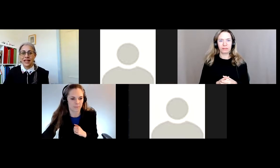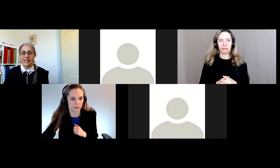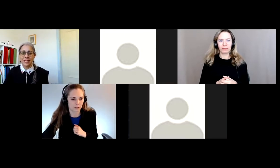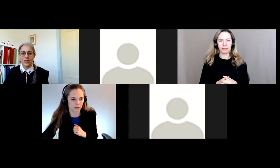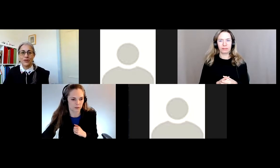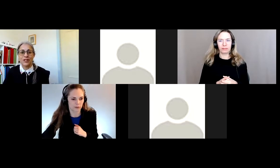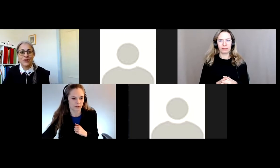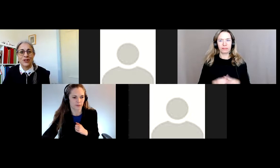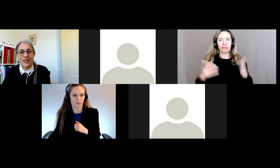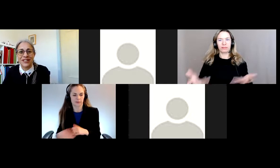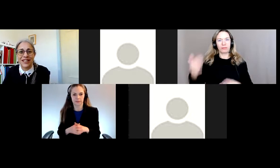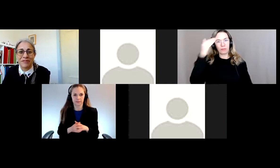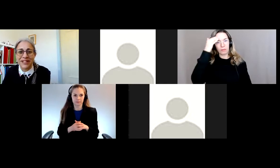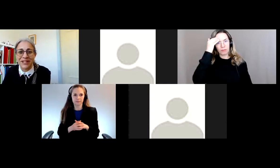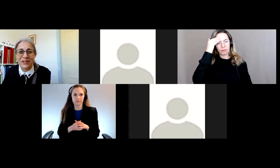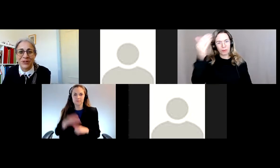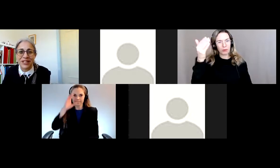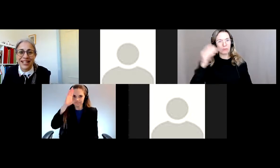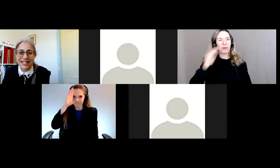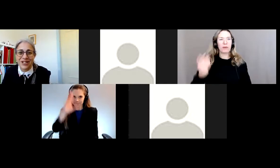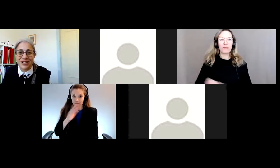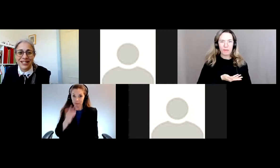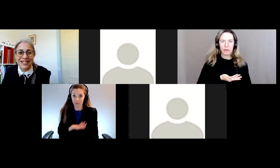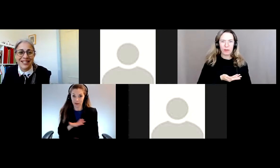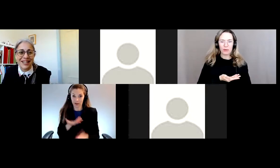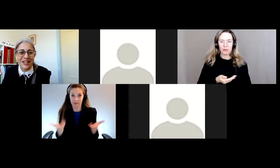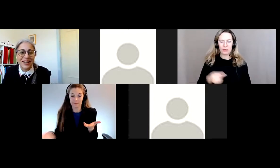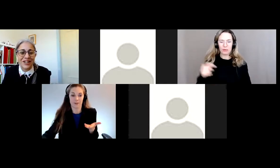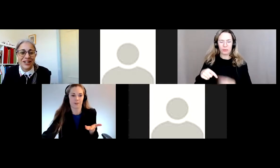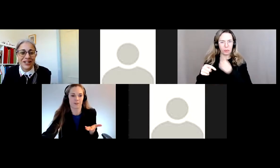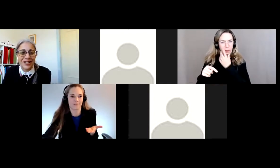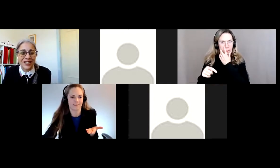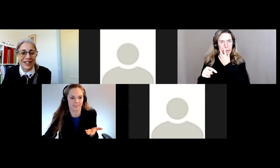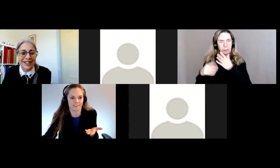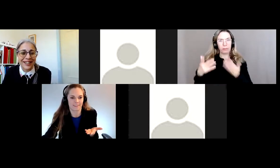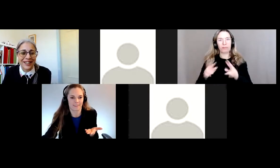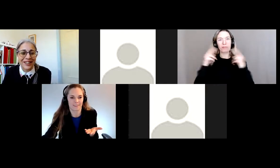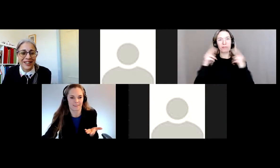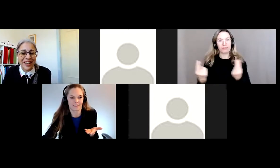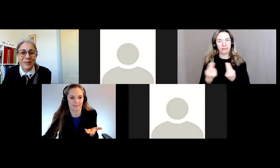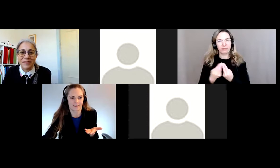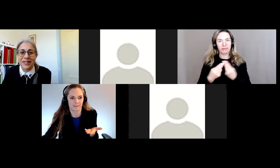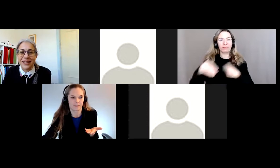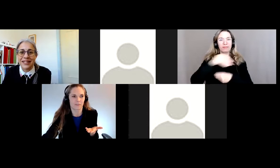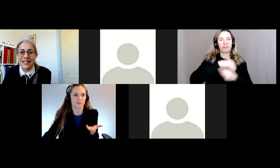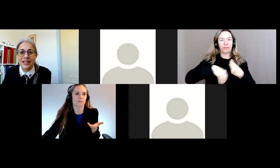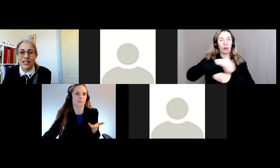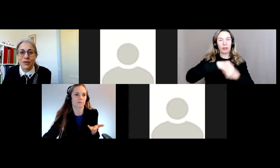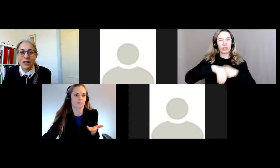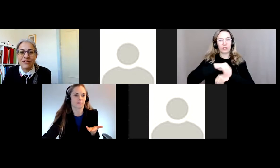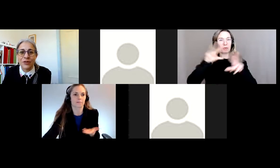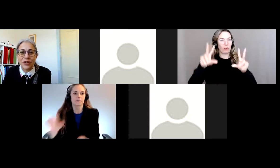Bonjour et bienvenue à notre rencontre d'organismes non